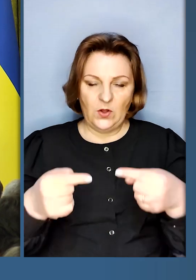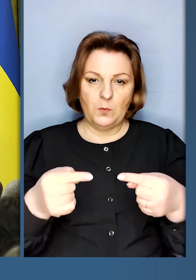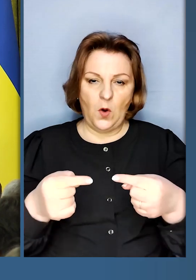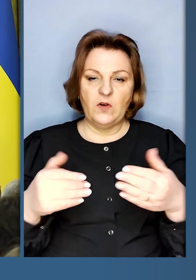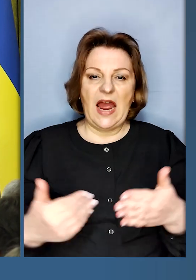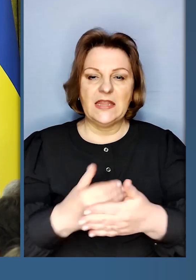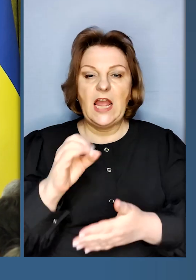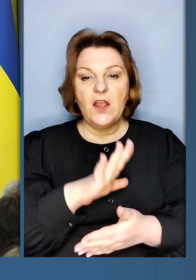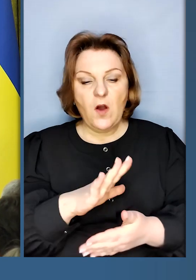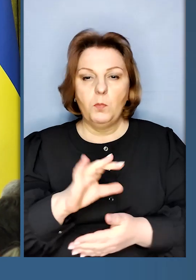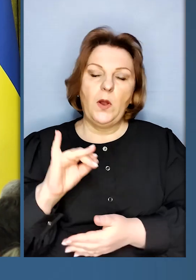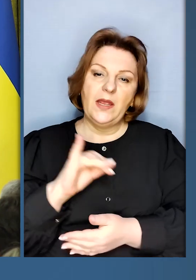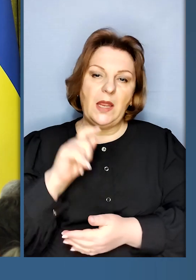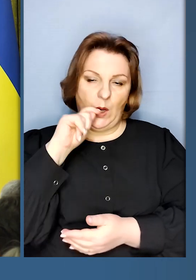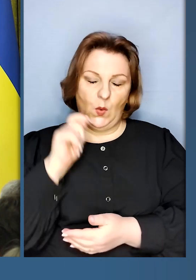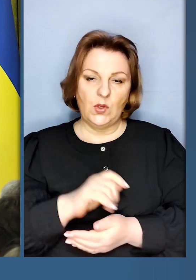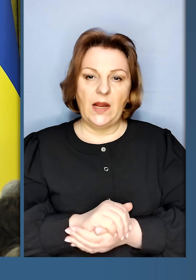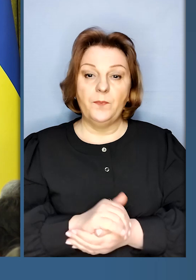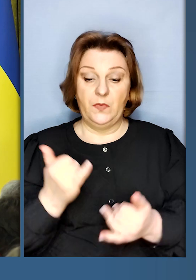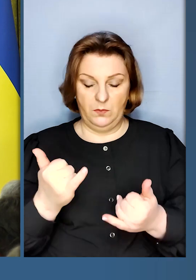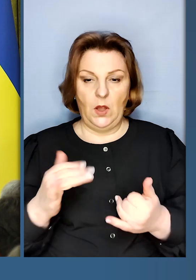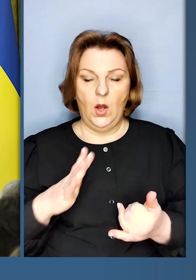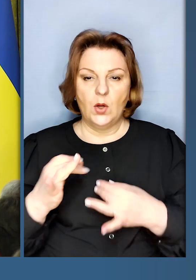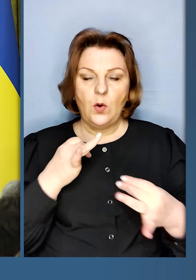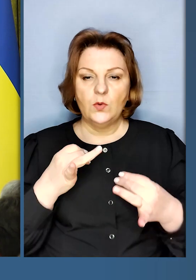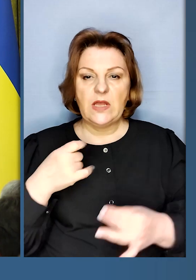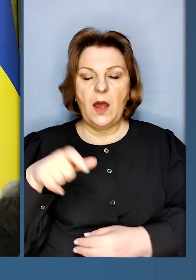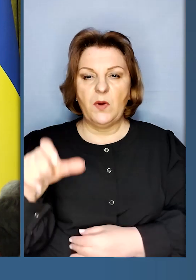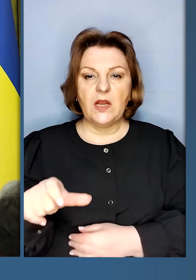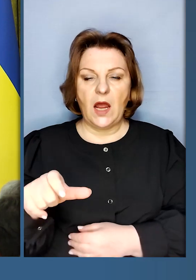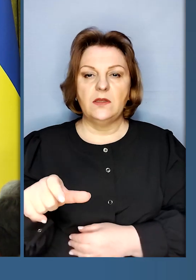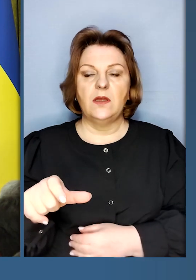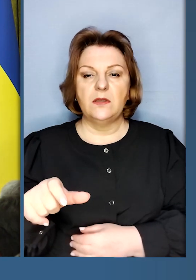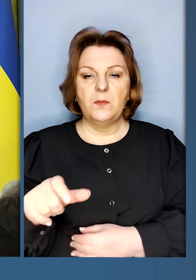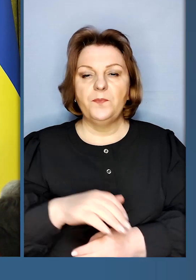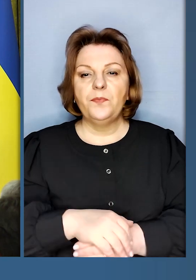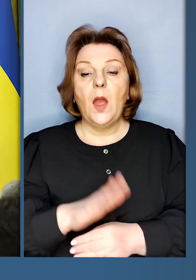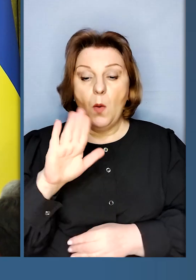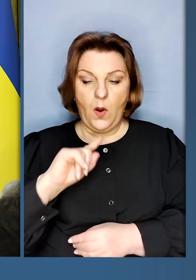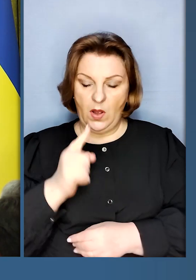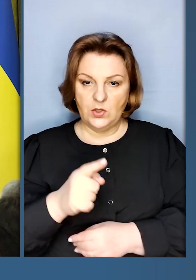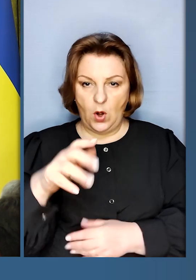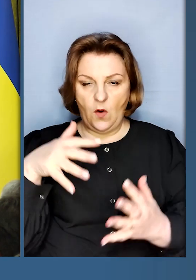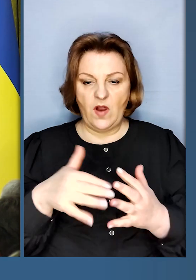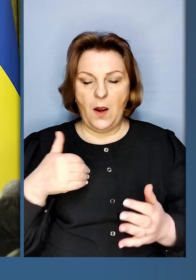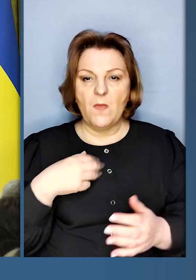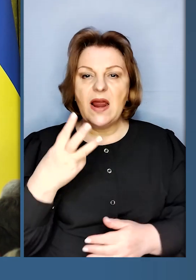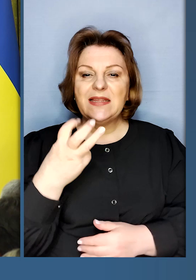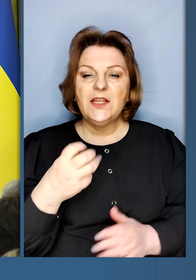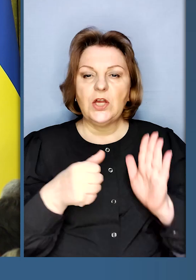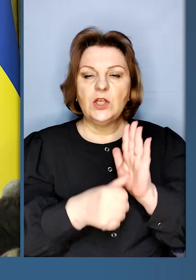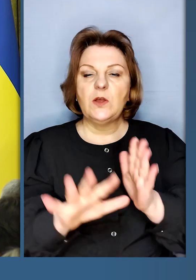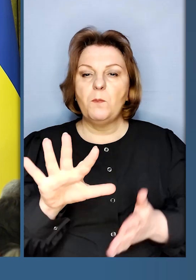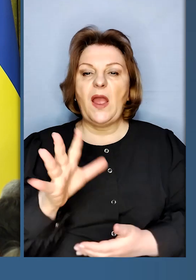зокрема Україну. І про це ми також сьогодні розмовляли з паном Президентом. Після року війни, я можу сказати, ми на